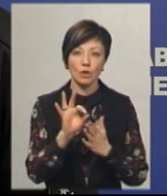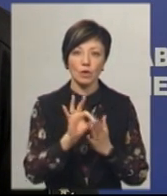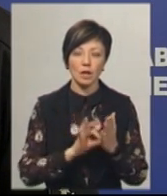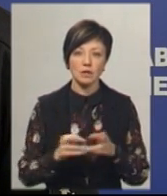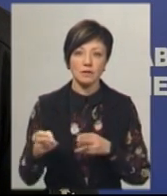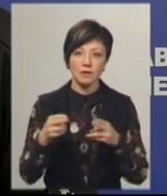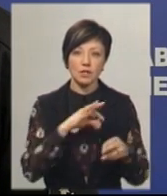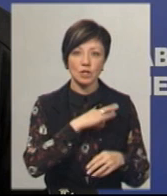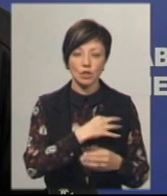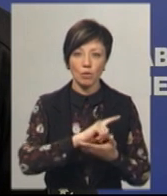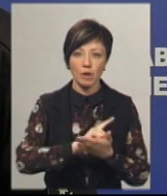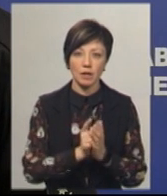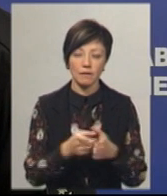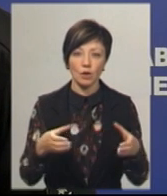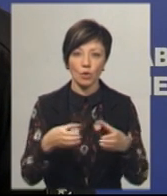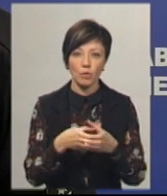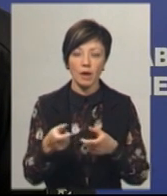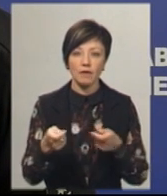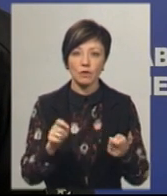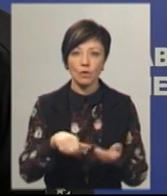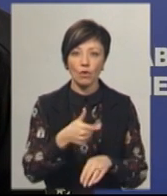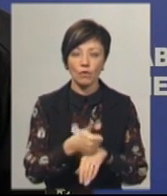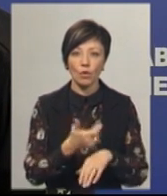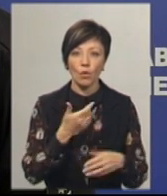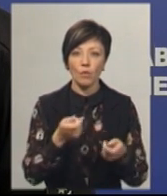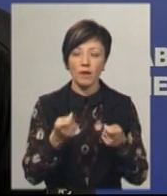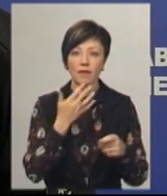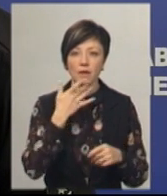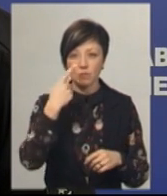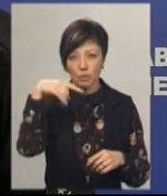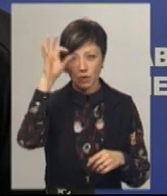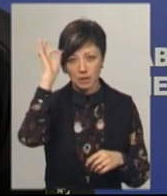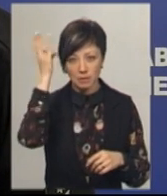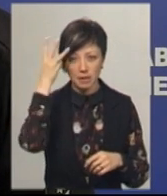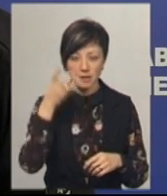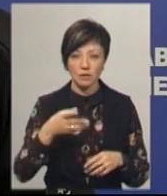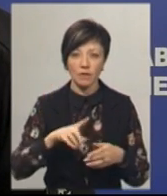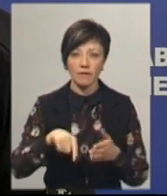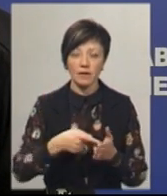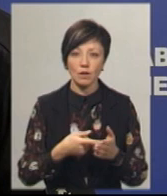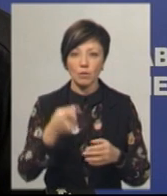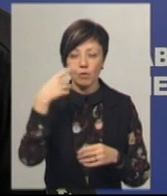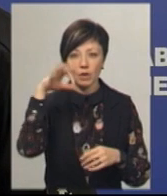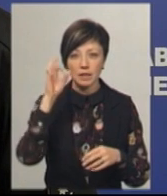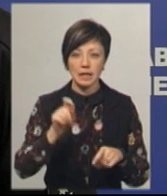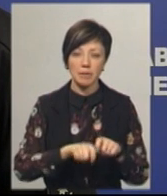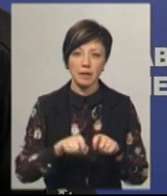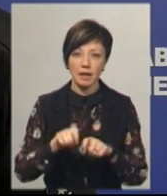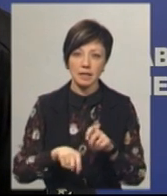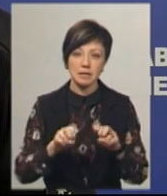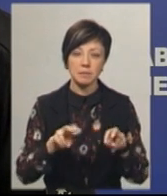виїхала слідчо-оперативна група, керівництво Головного управління Нацполіції, Хмельницького відділу поліції, експерти-криміналісти та